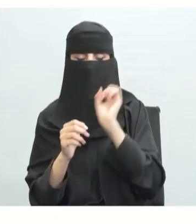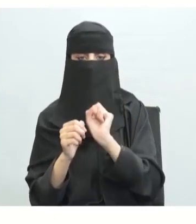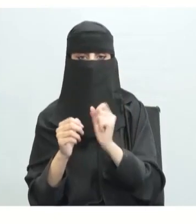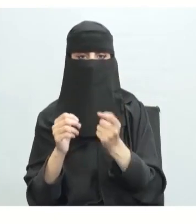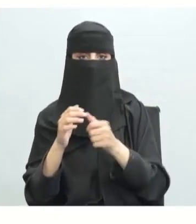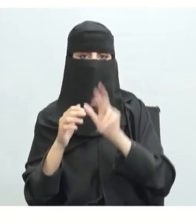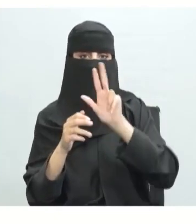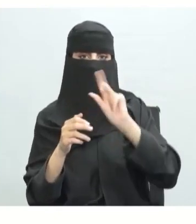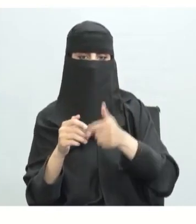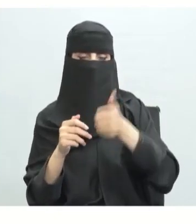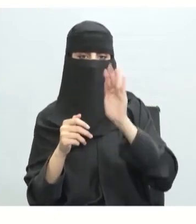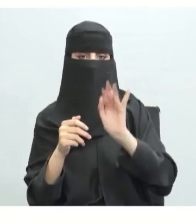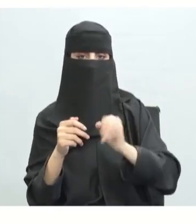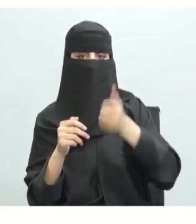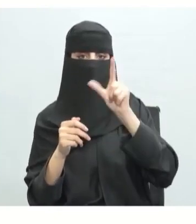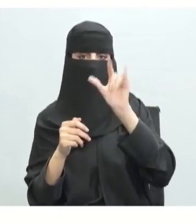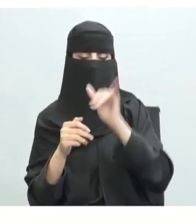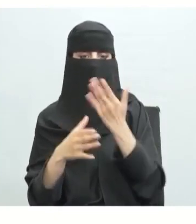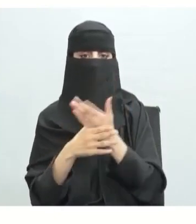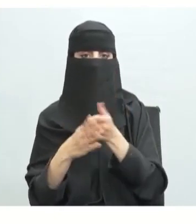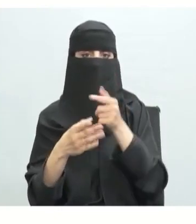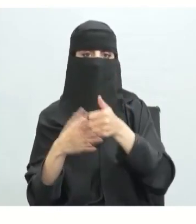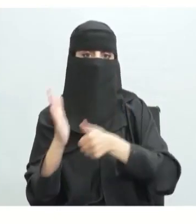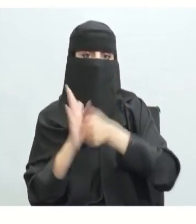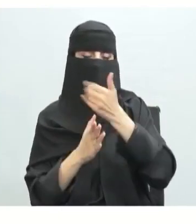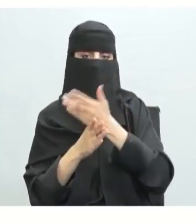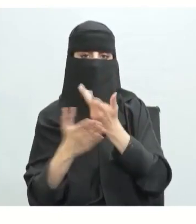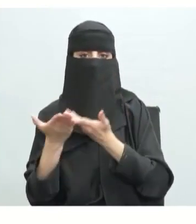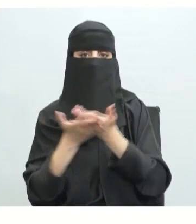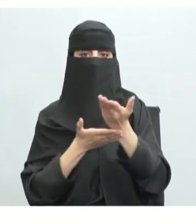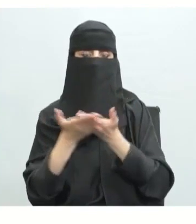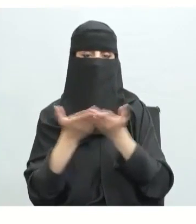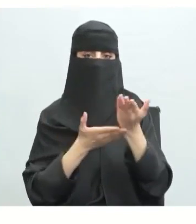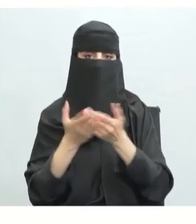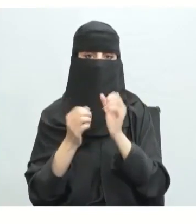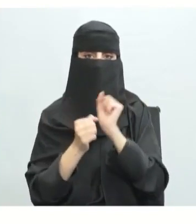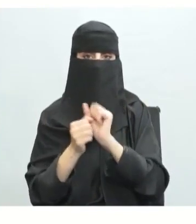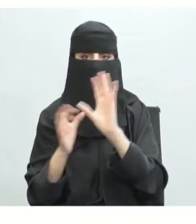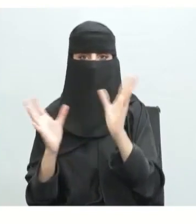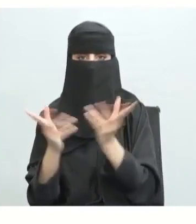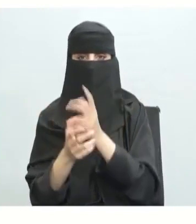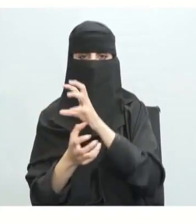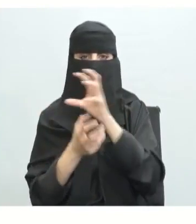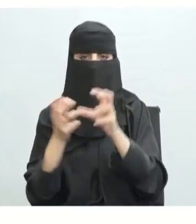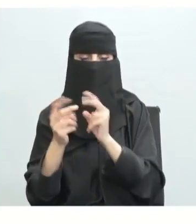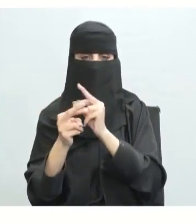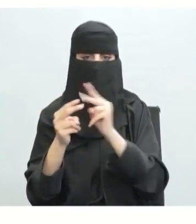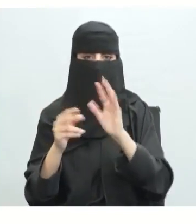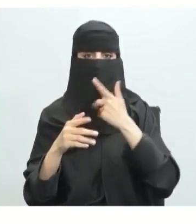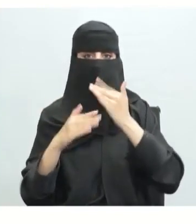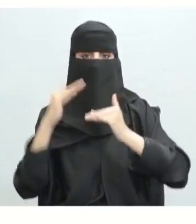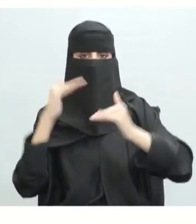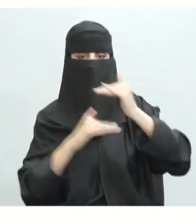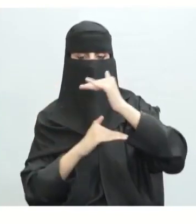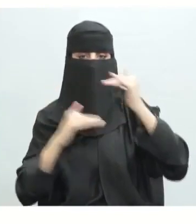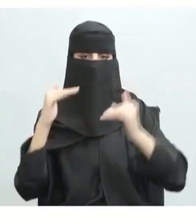لأنه يتعامل بموضوعية مع أبجديات الفكر والواقع ولا يصطدم مع الأيدولوجيات السائدة حيث ينظر إليها كمرتكز